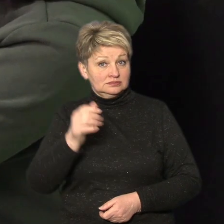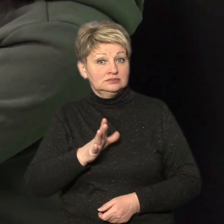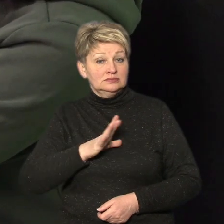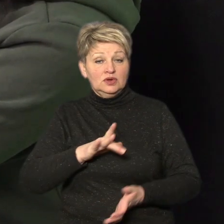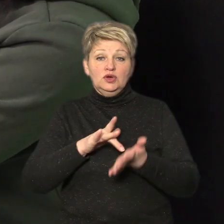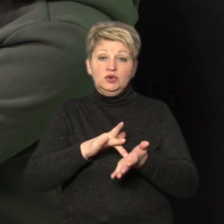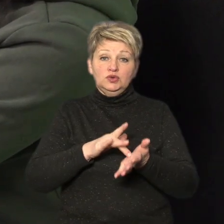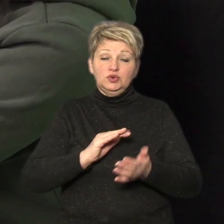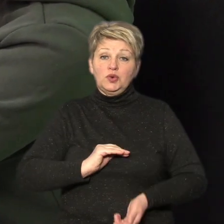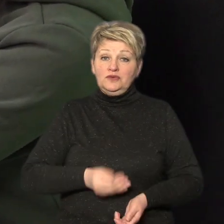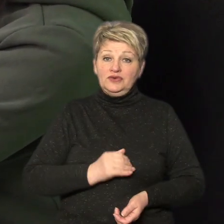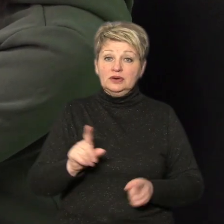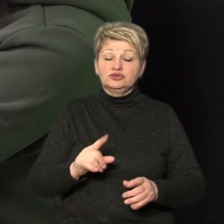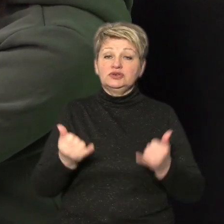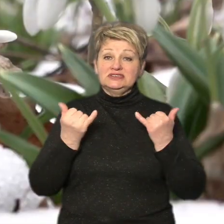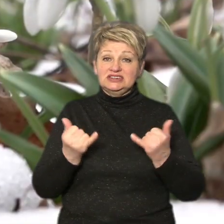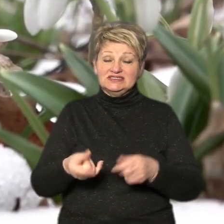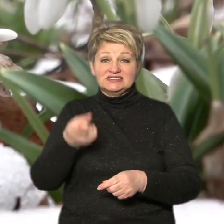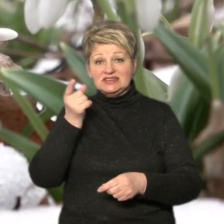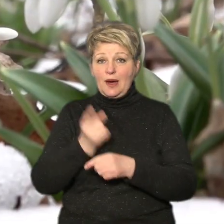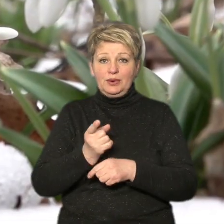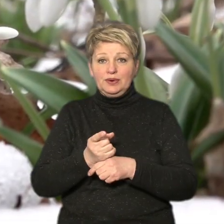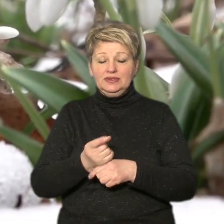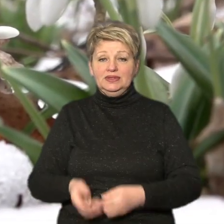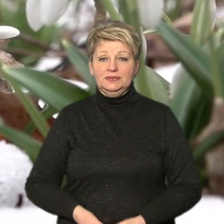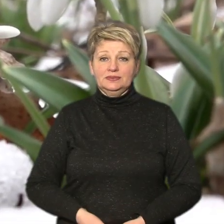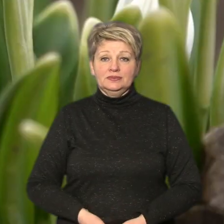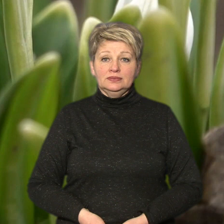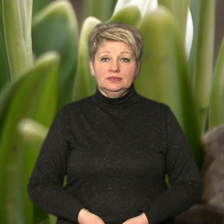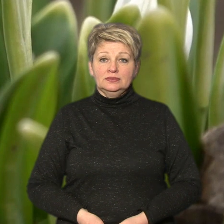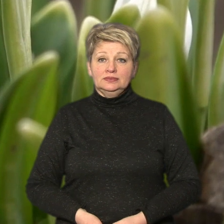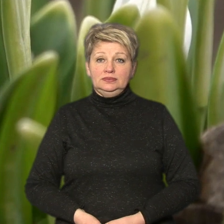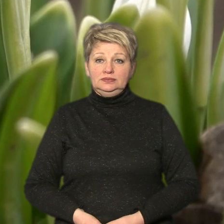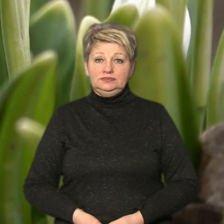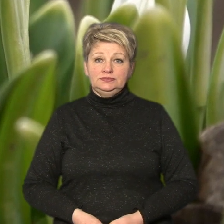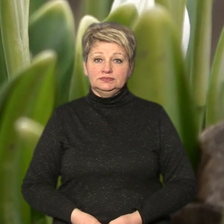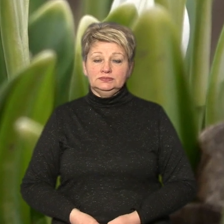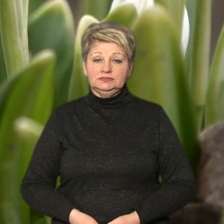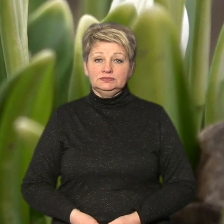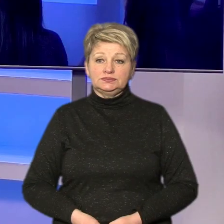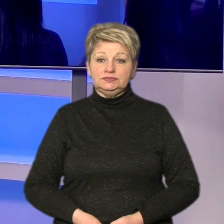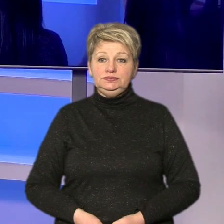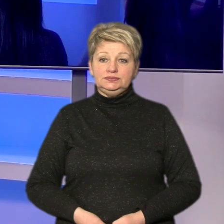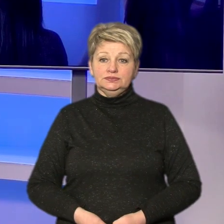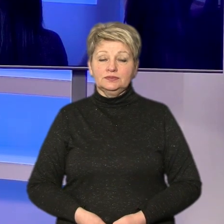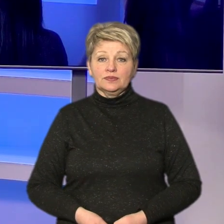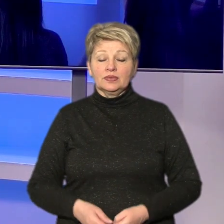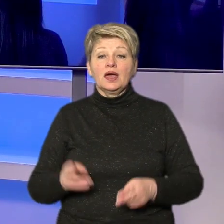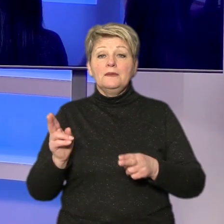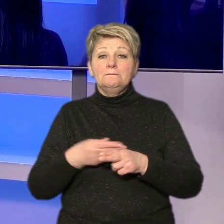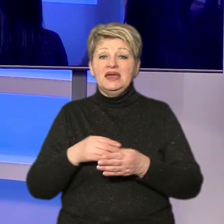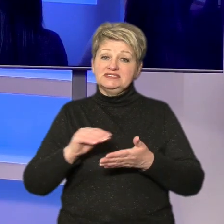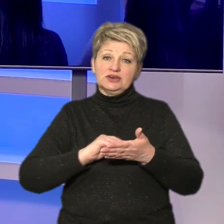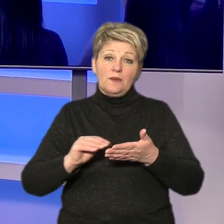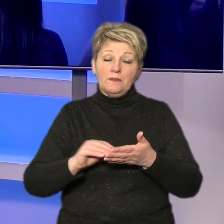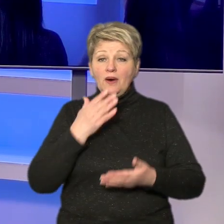турфірму про те, що дії наразі заборонено. Тетяна Ненбайло, Максим Шевченко, Суспільні новини, Черкаси. Без конспектів та